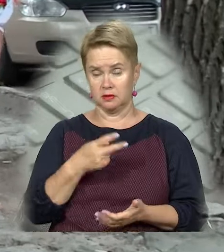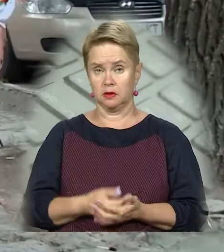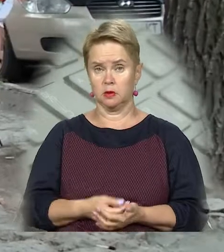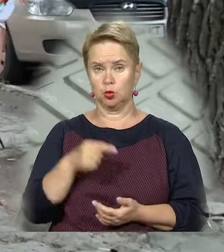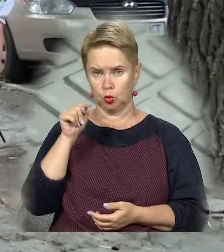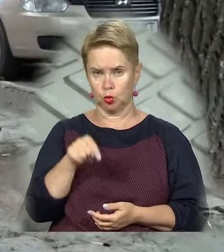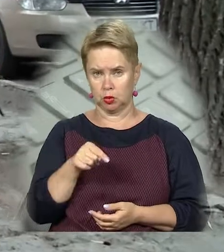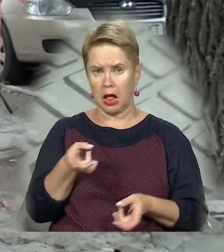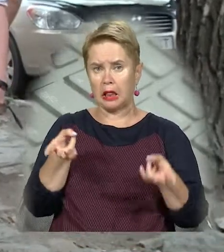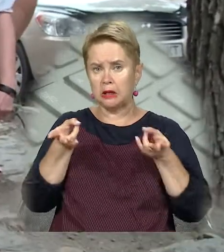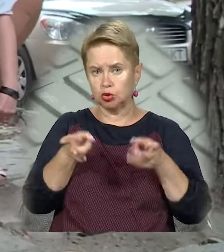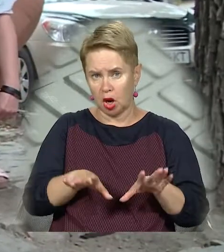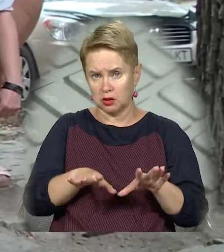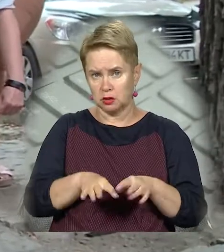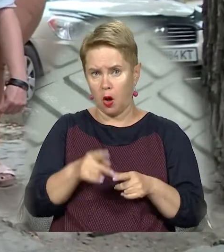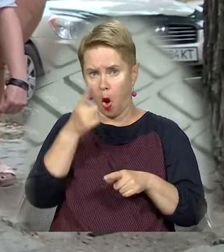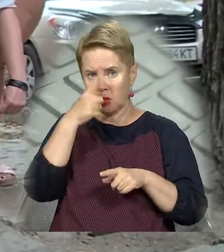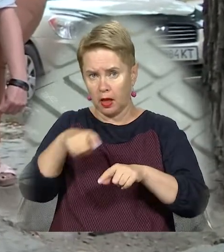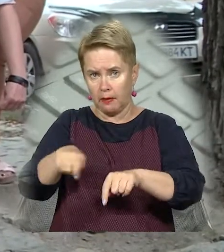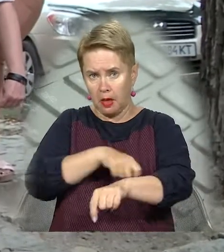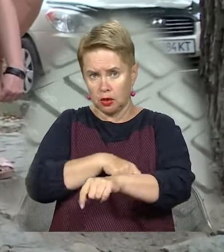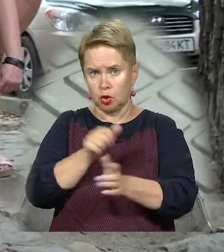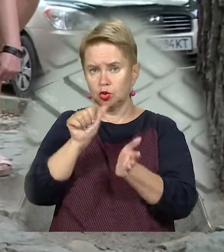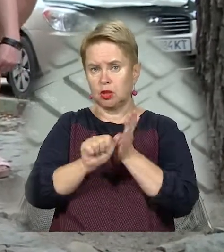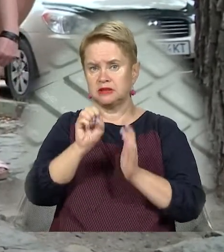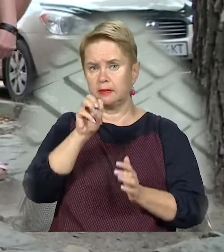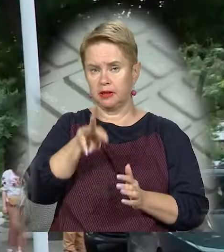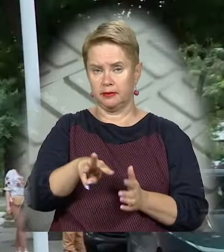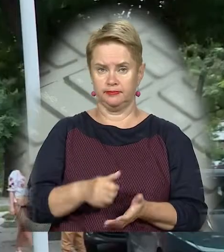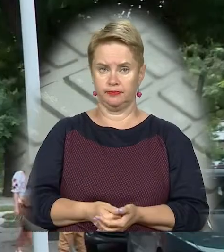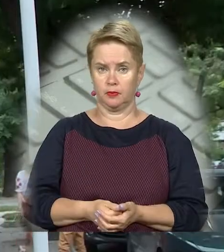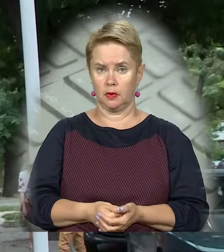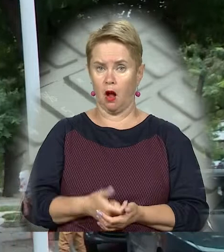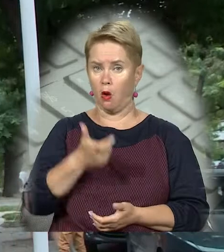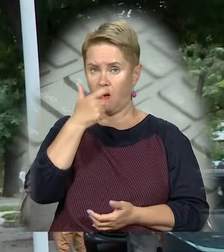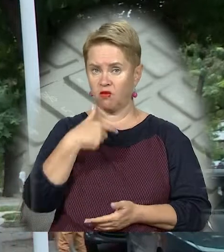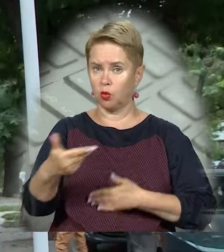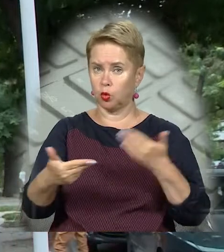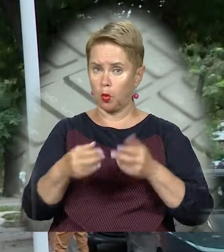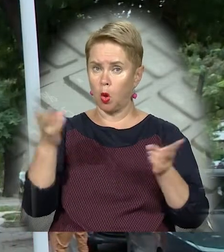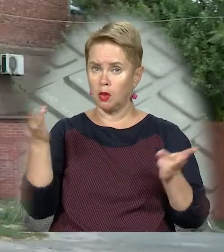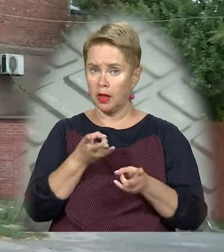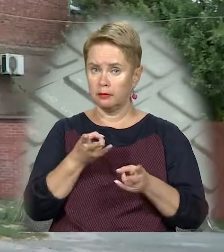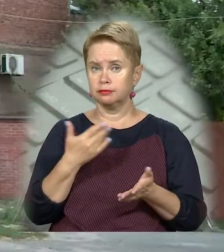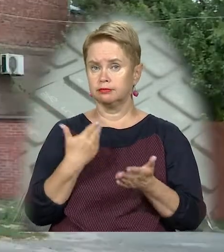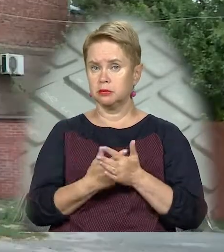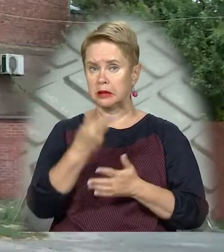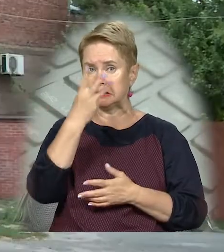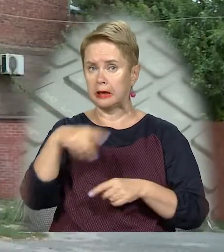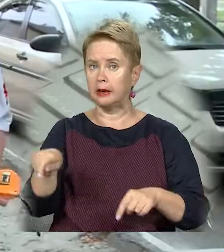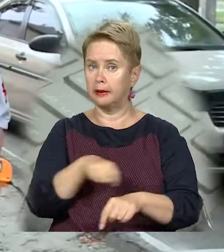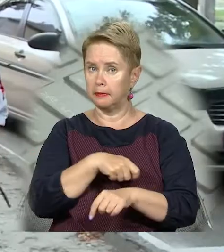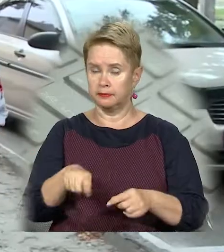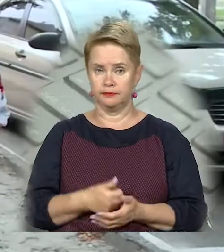тут лишається метр шістдесят сантиметрів. А для комфортного проходу необхідно принаймні три